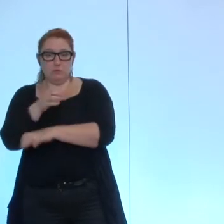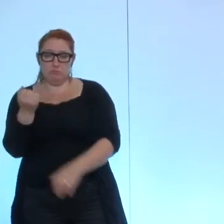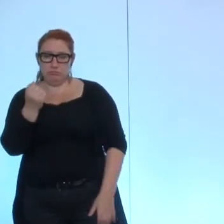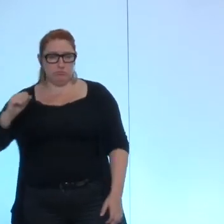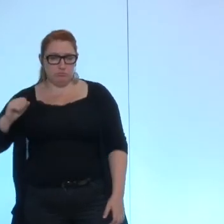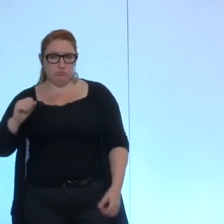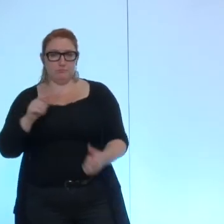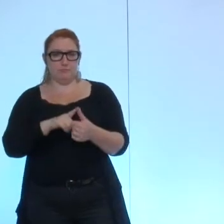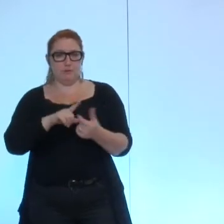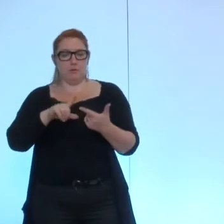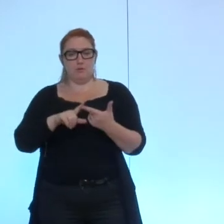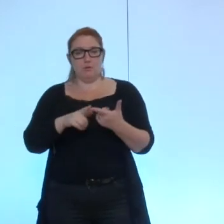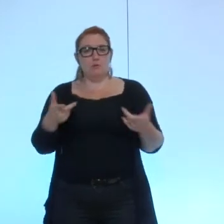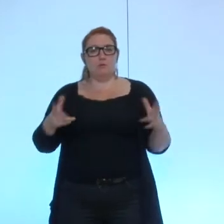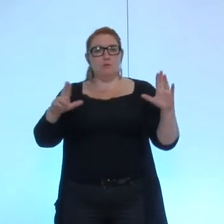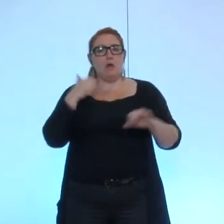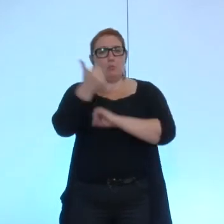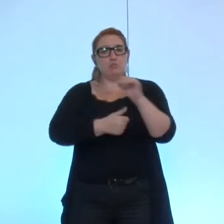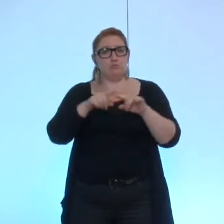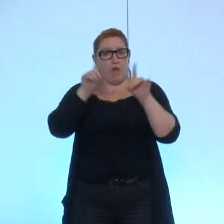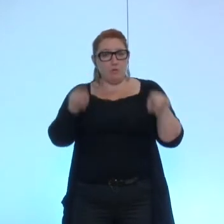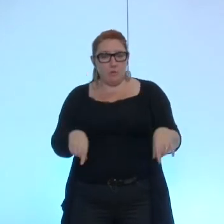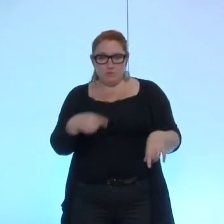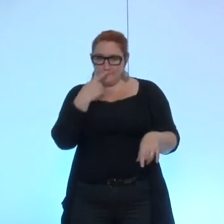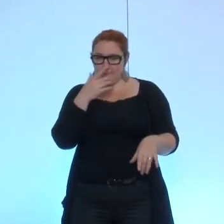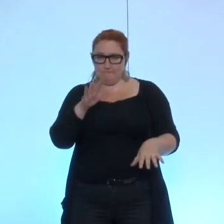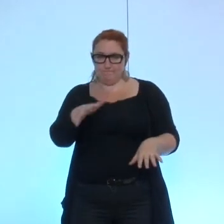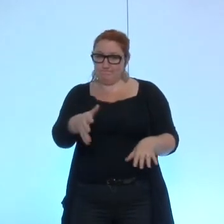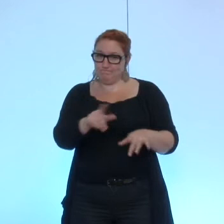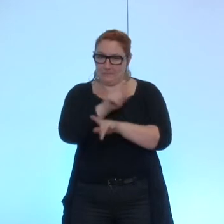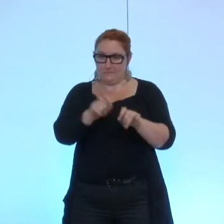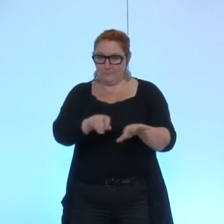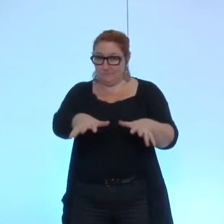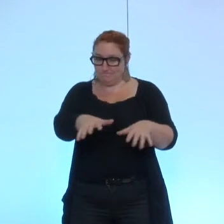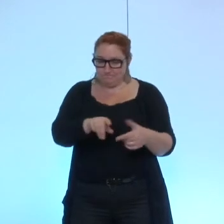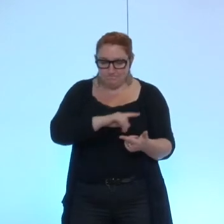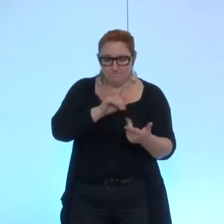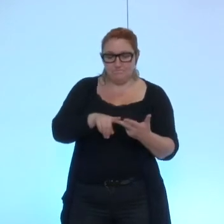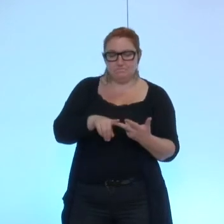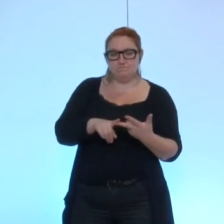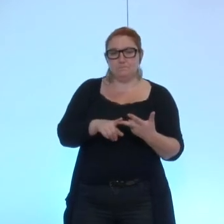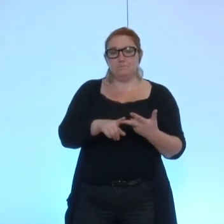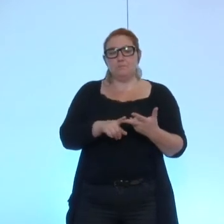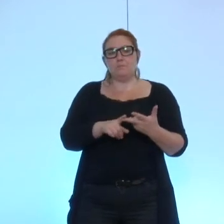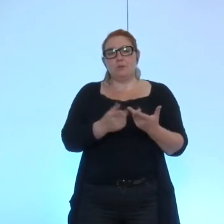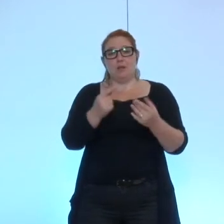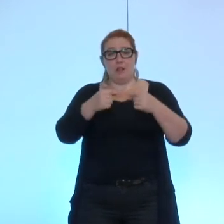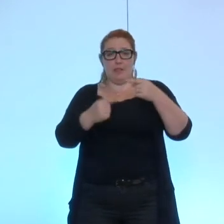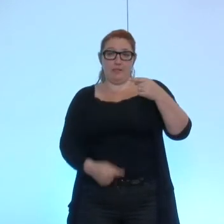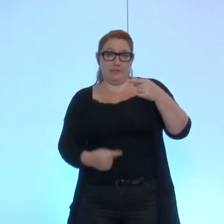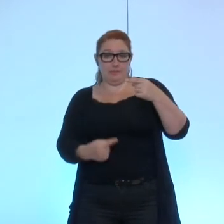le principe d'annualité budgétaire qui ne paraît pas strictement respecté non plus l'état de la dette